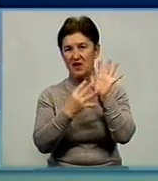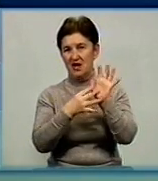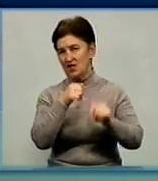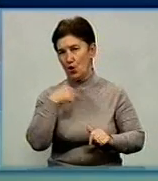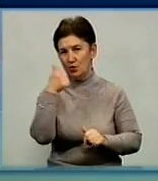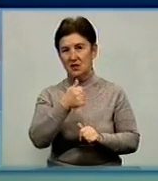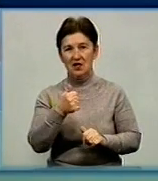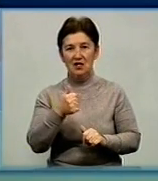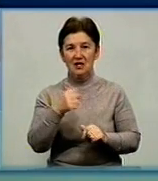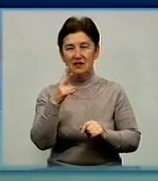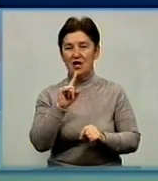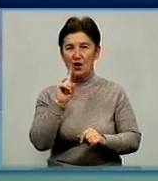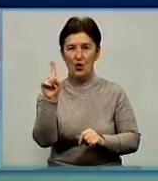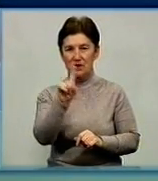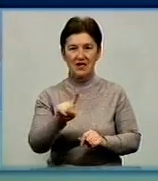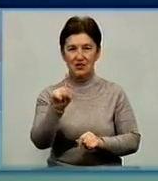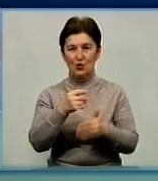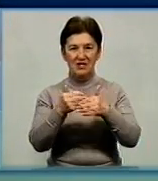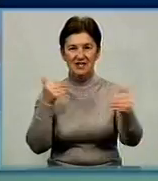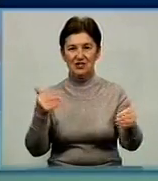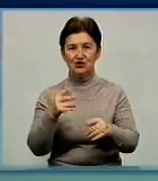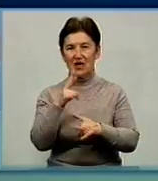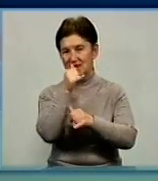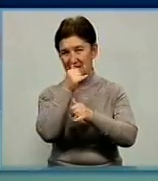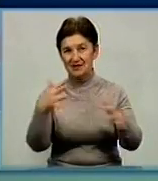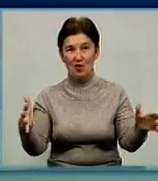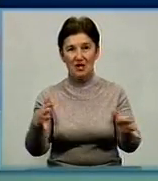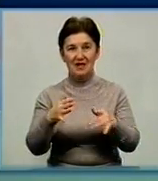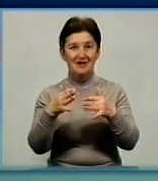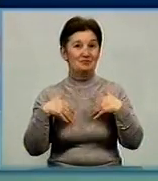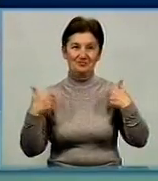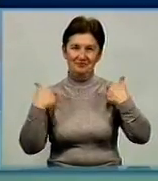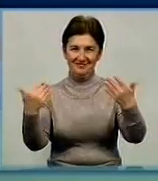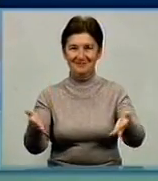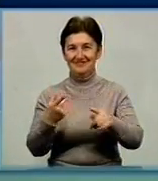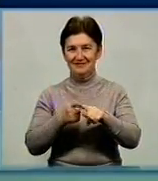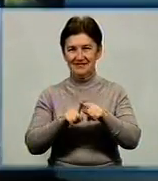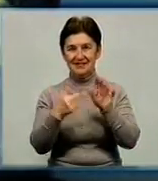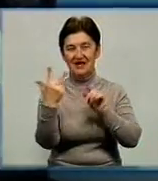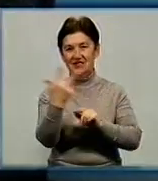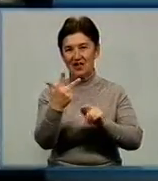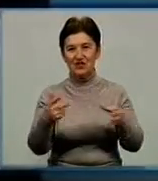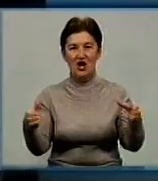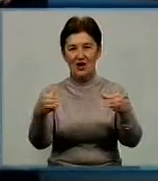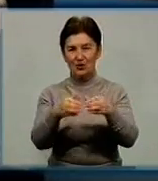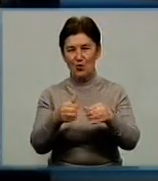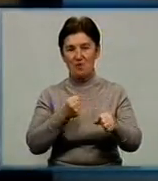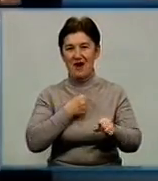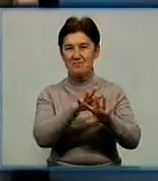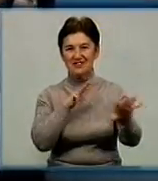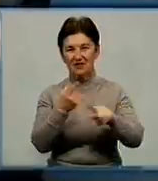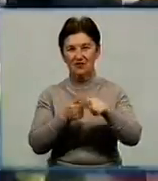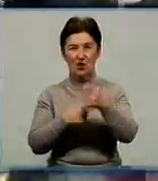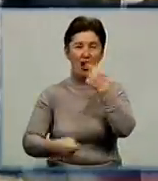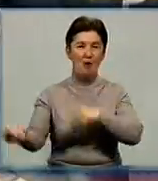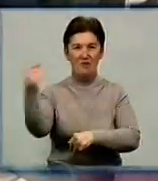приїхали на годину раніше. Тому всі охочі не змогли привітати героїв. Нагадаємо, це вже третя група бійців батальйону, яка повернулася